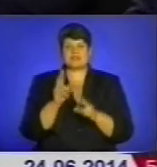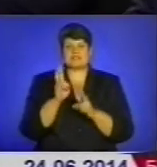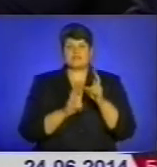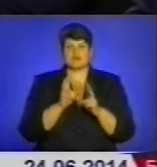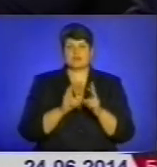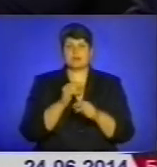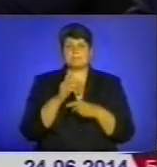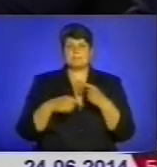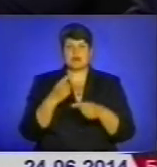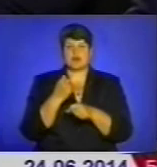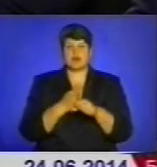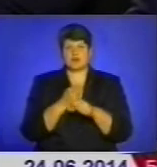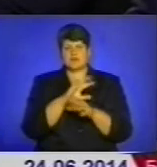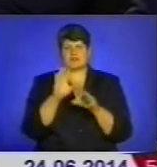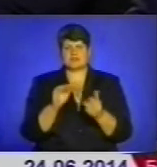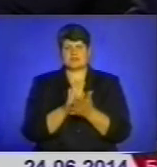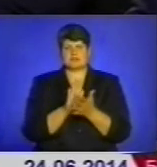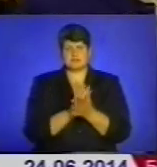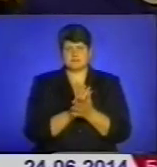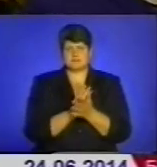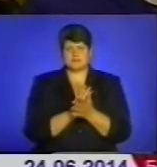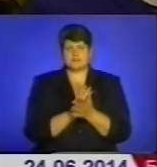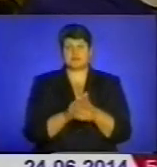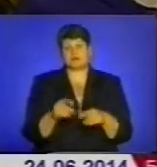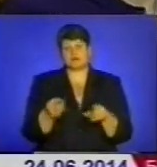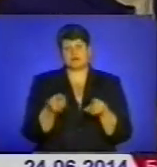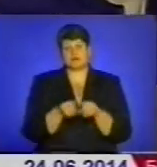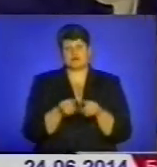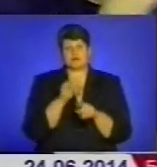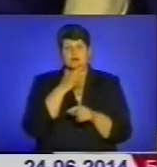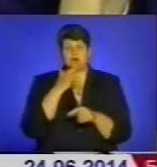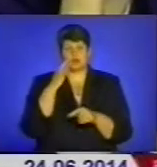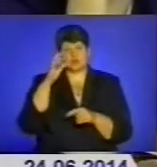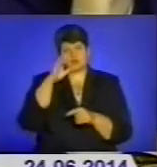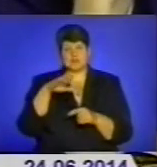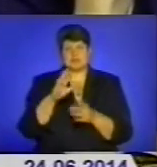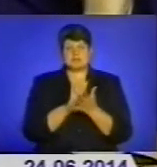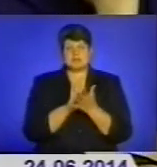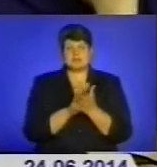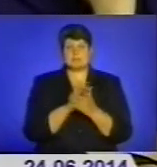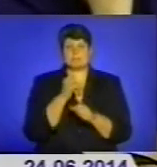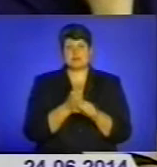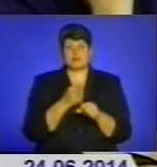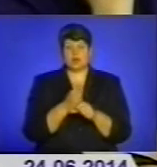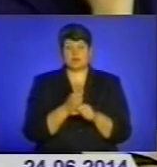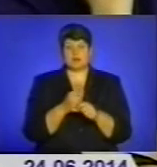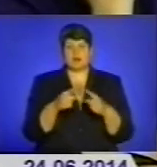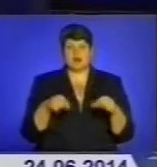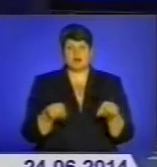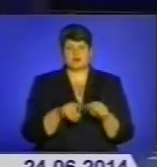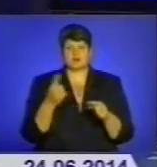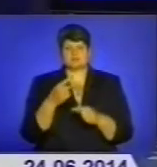сміття, що за ці роки було завезене на сміттєзвалища. До речі, у багатьох країнах сміттєпереробна галузь – одна з найбільш прибуткових.